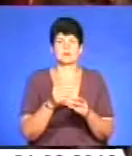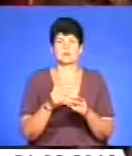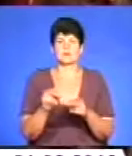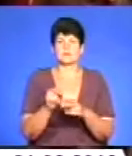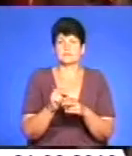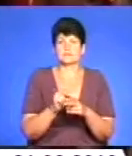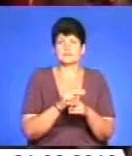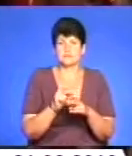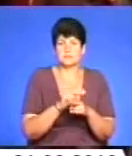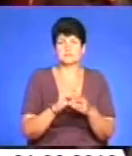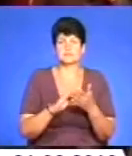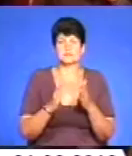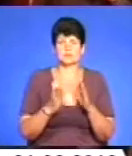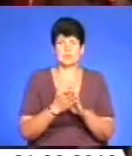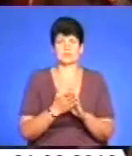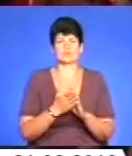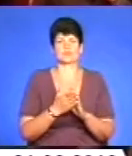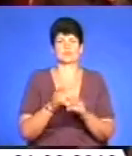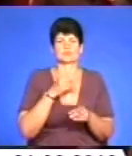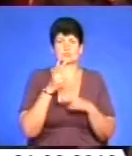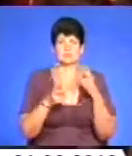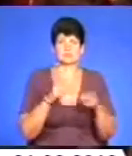щодо забезпечення бійців усім необхідним.